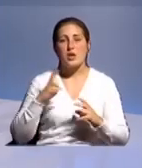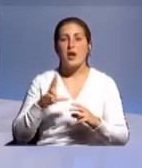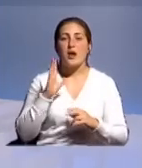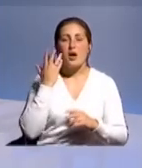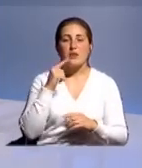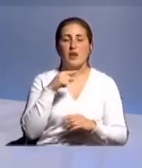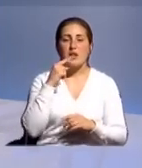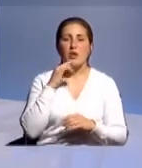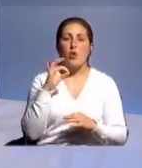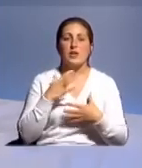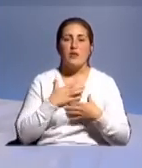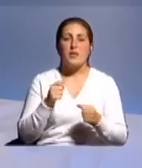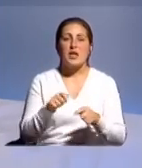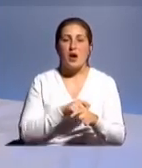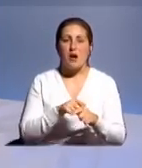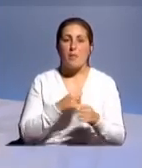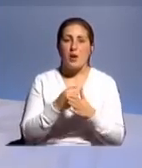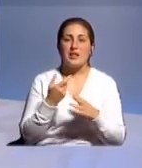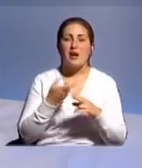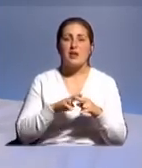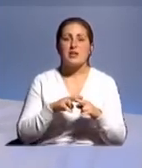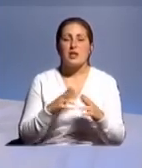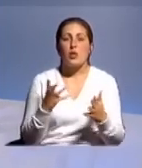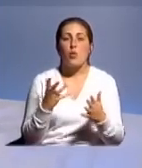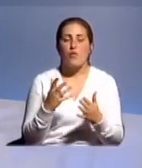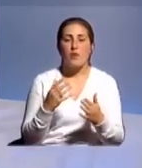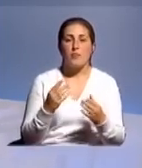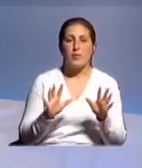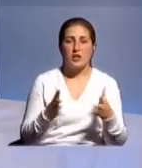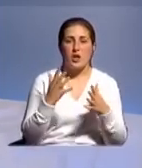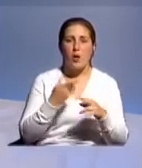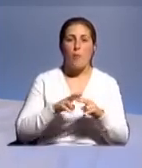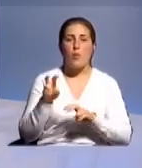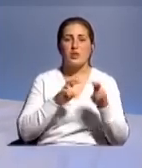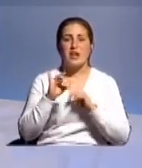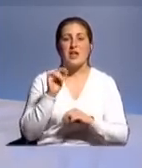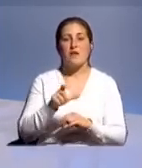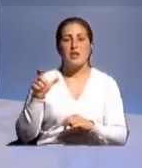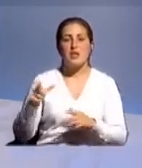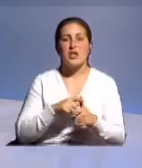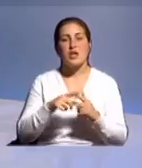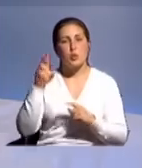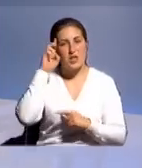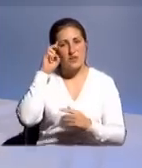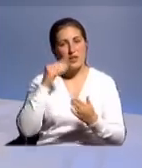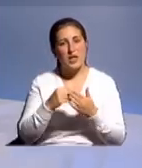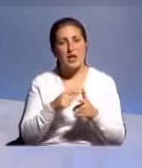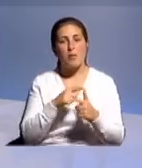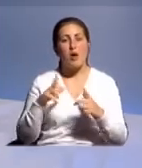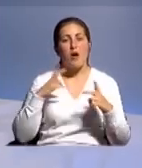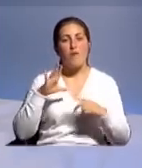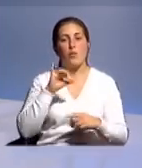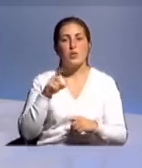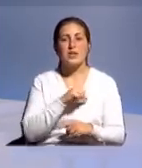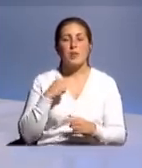материальной базы, подразумевается, средства какого происхождения? Это поиск инвесторов со стороны, либо это государственные деньги, либо ВУЗы сами будут